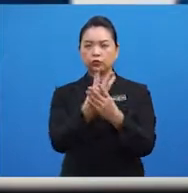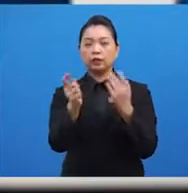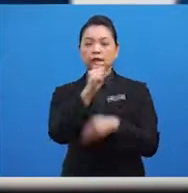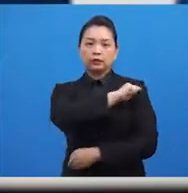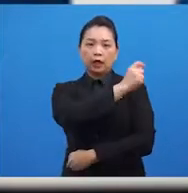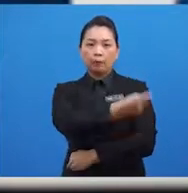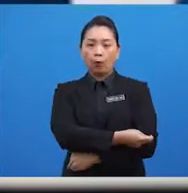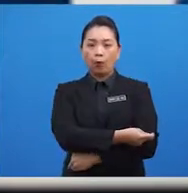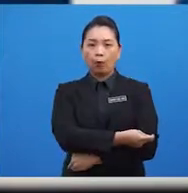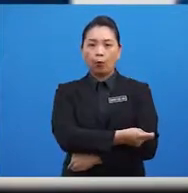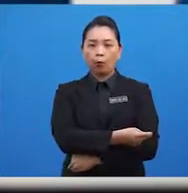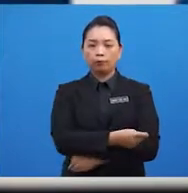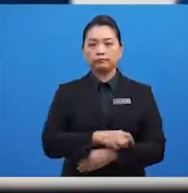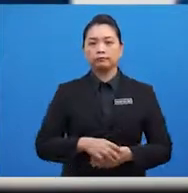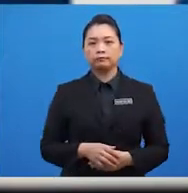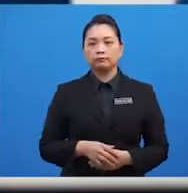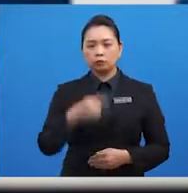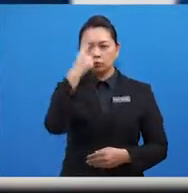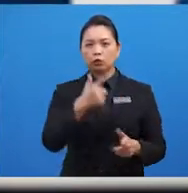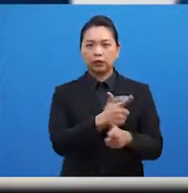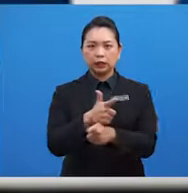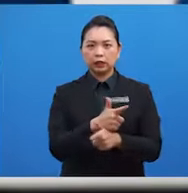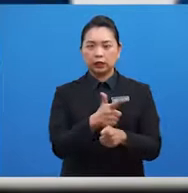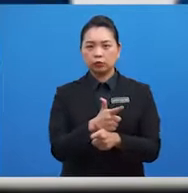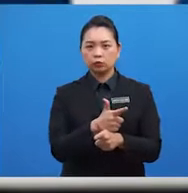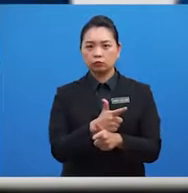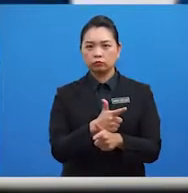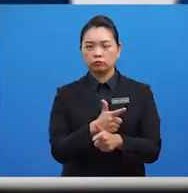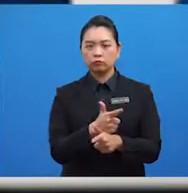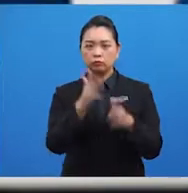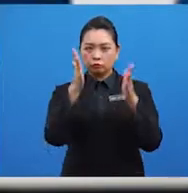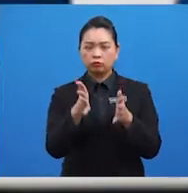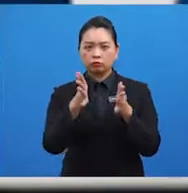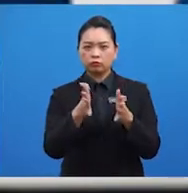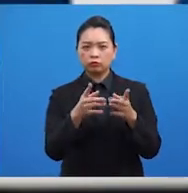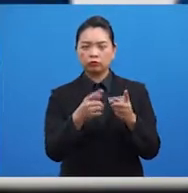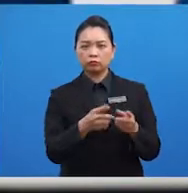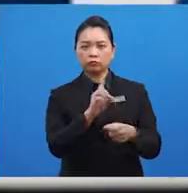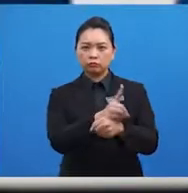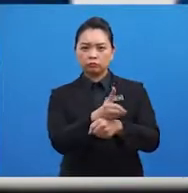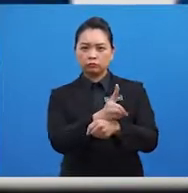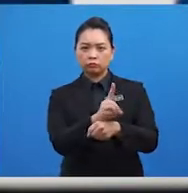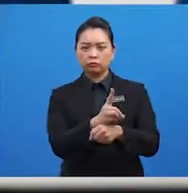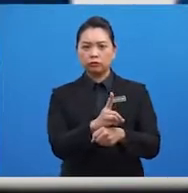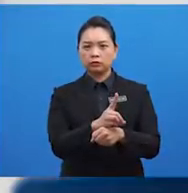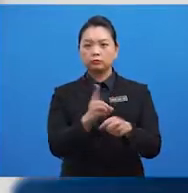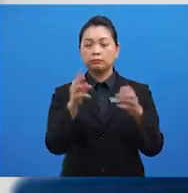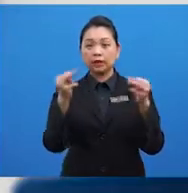untuk perlindungan pelarian dan mangsa pemerdagangan manusia.